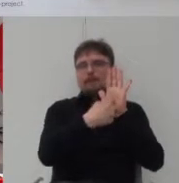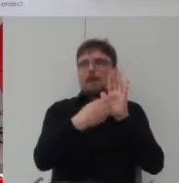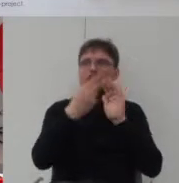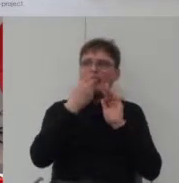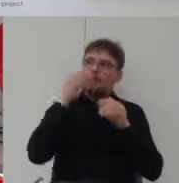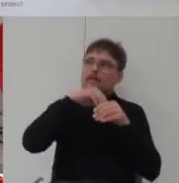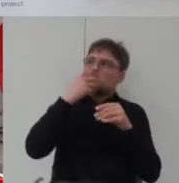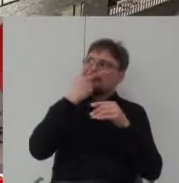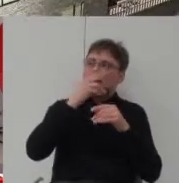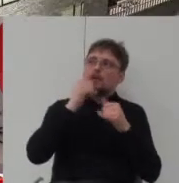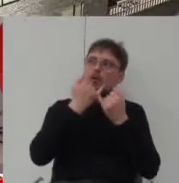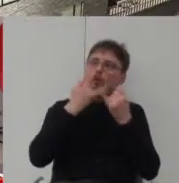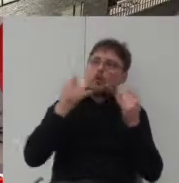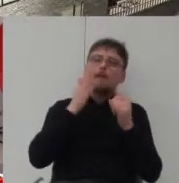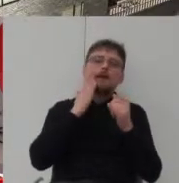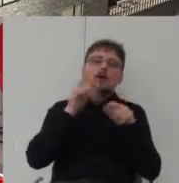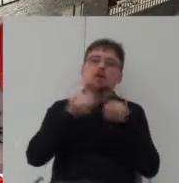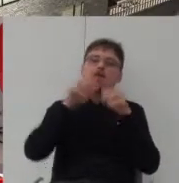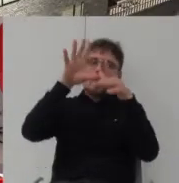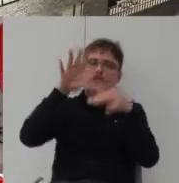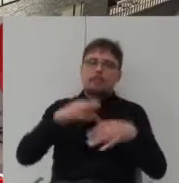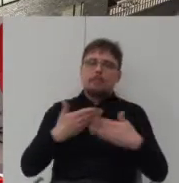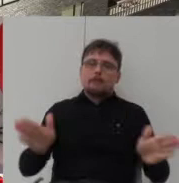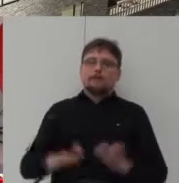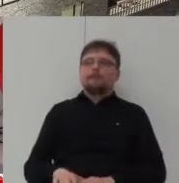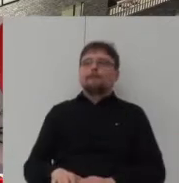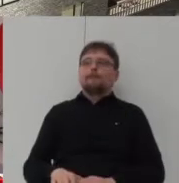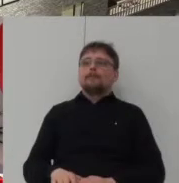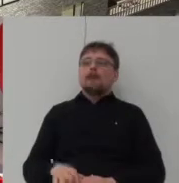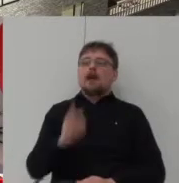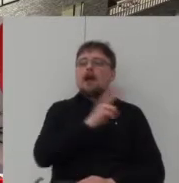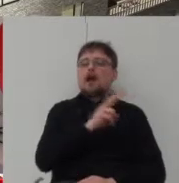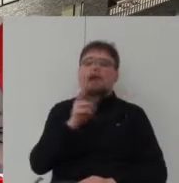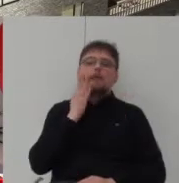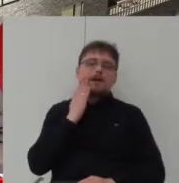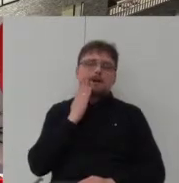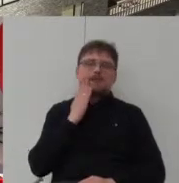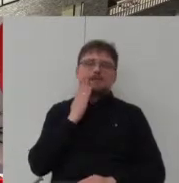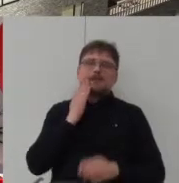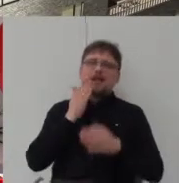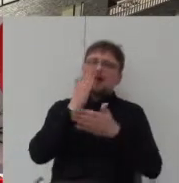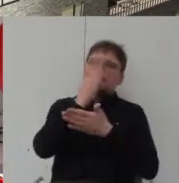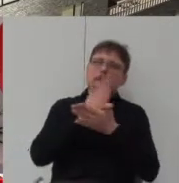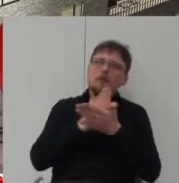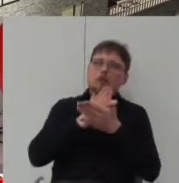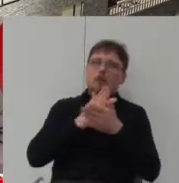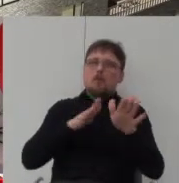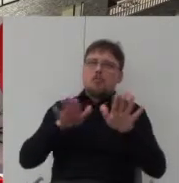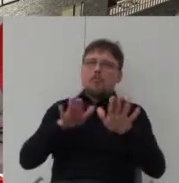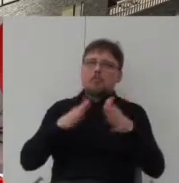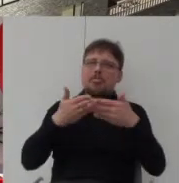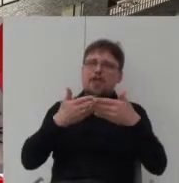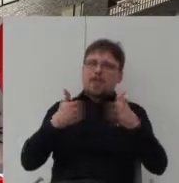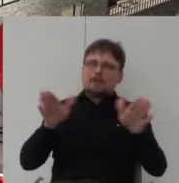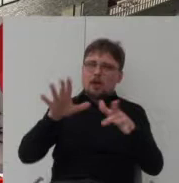mieszkania i na otwartą klatkę schodową także każde mieszkanie ma taki półpubliczny przedogródek który jest tą otwartą